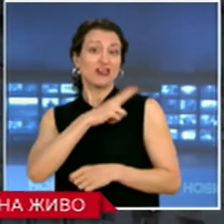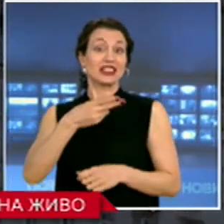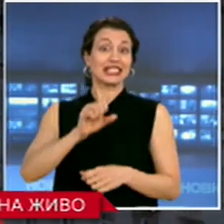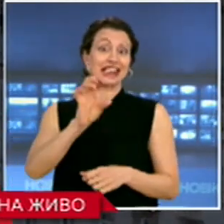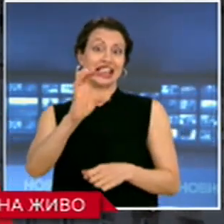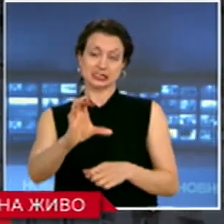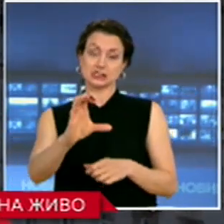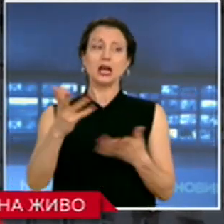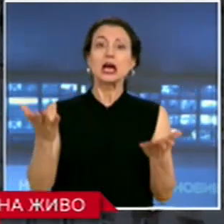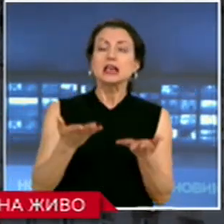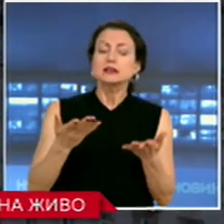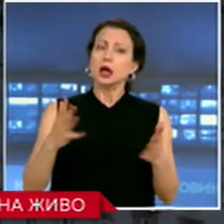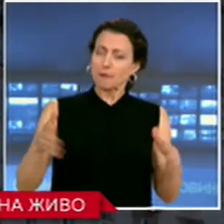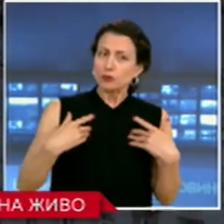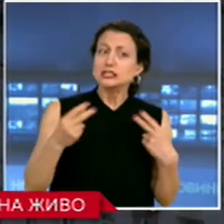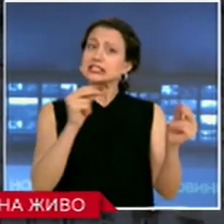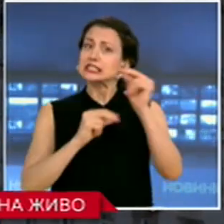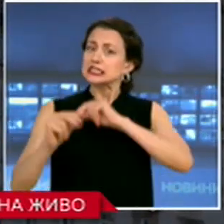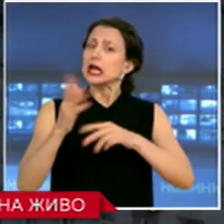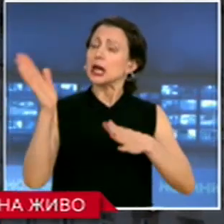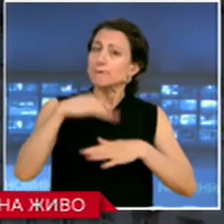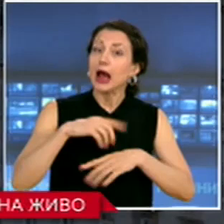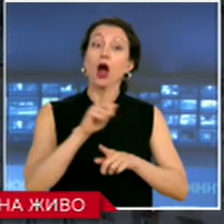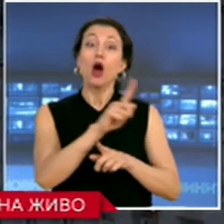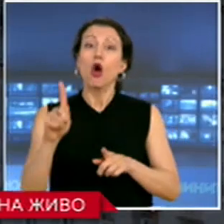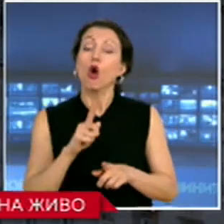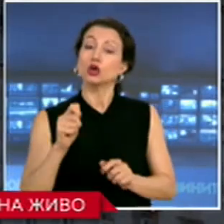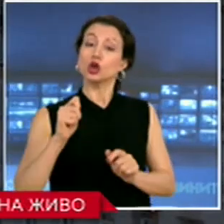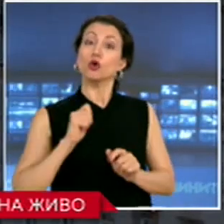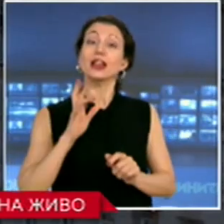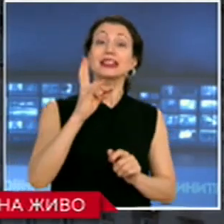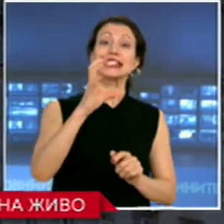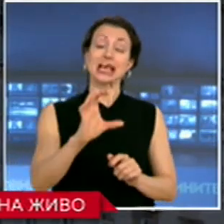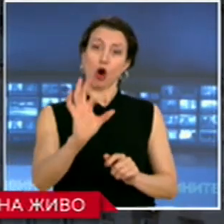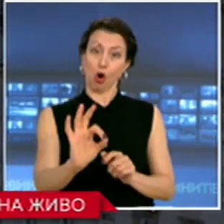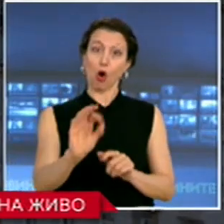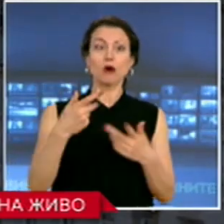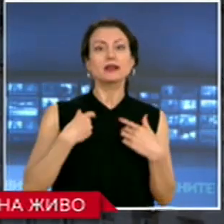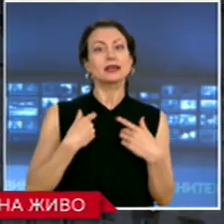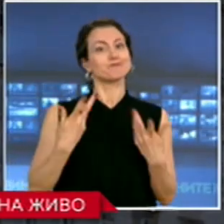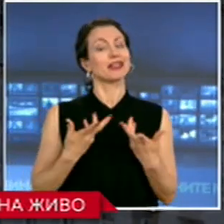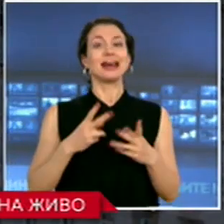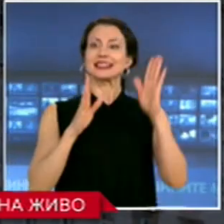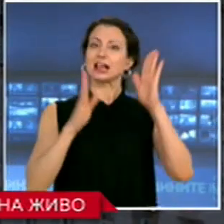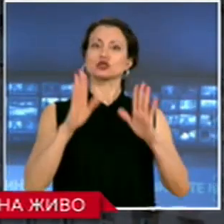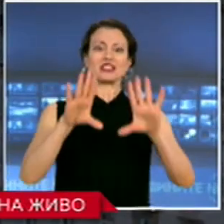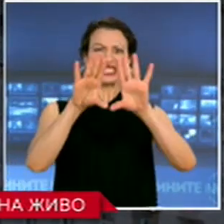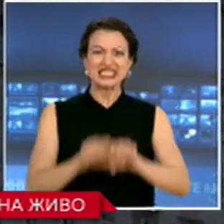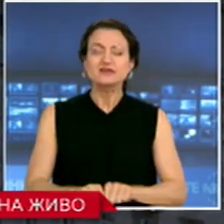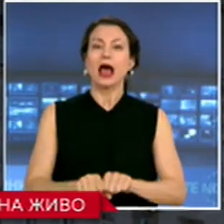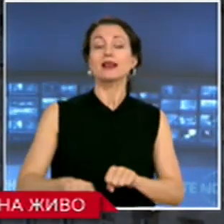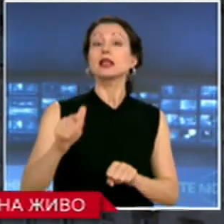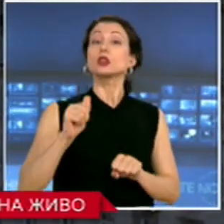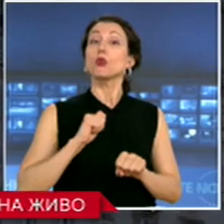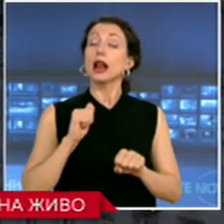комисията, която определя кой да бъде охраняван от НСО и да гласуват за сваляне на охраната на почетния председател на ДПС Ахмет